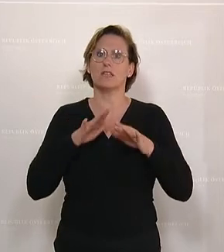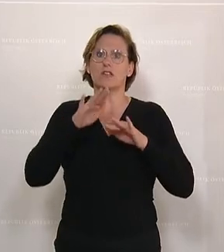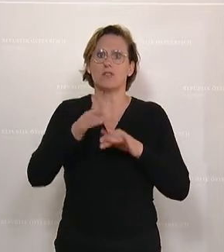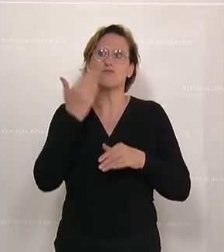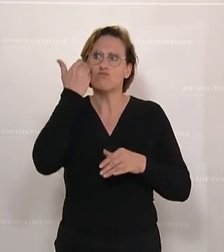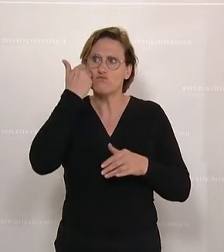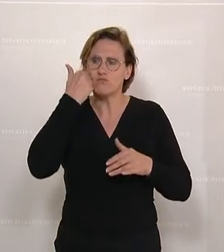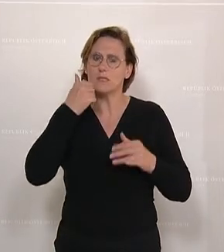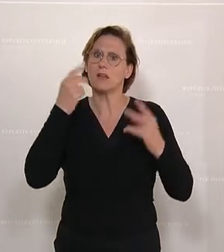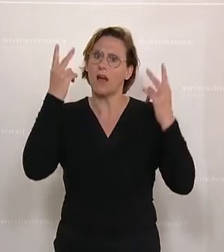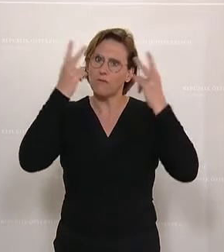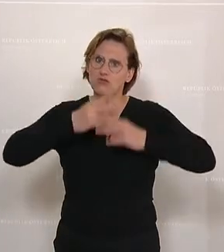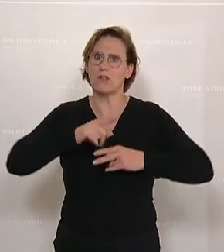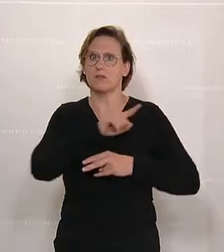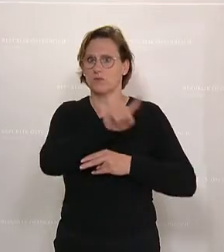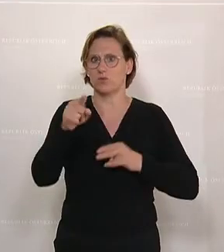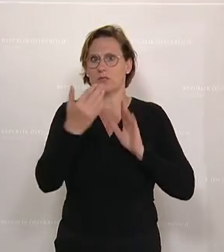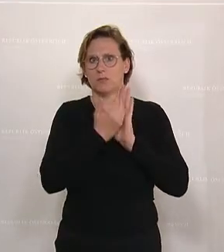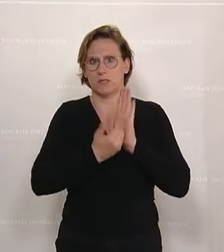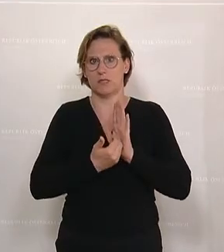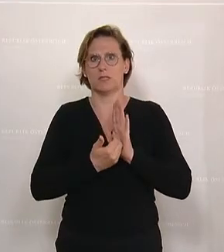breite Zustimmung zu diesem Gesetz. Dankeschön.